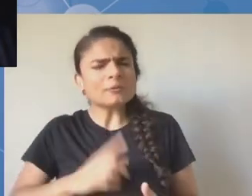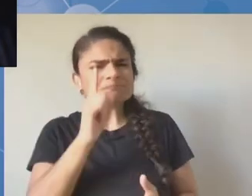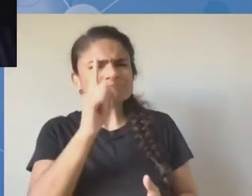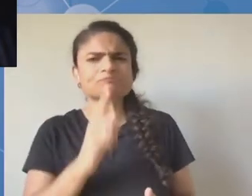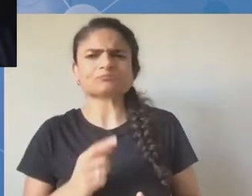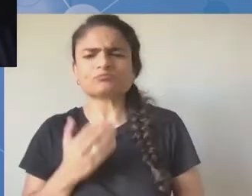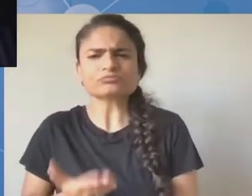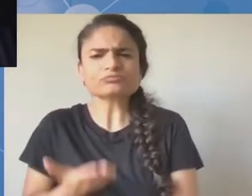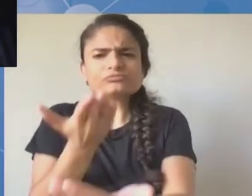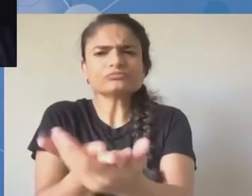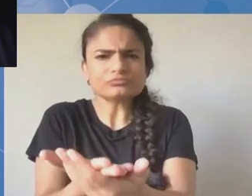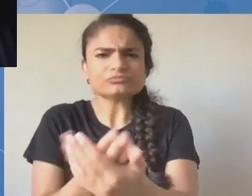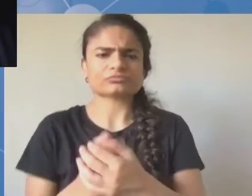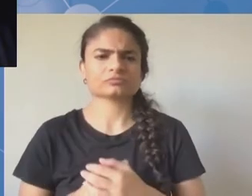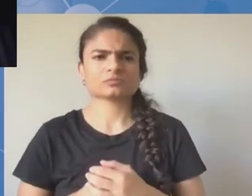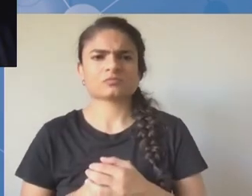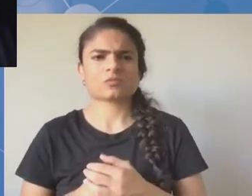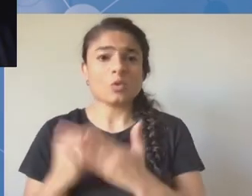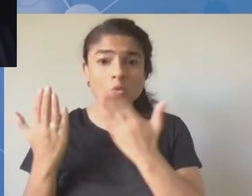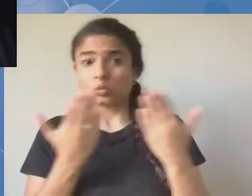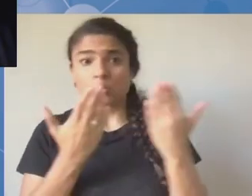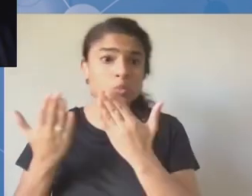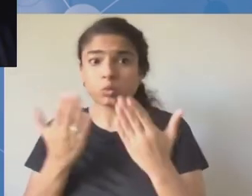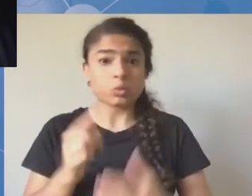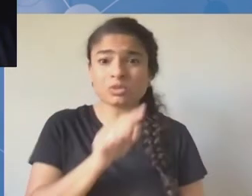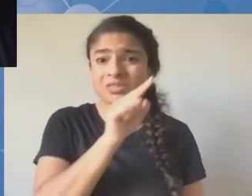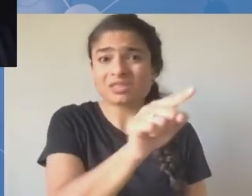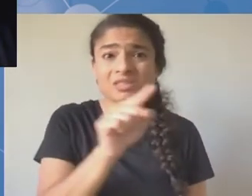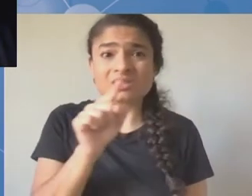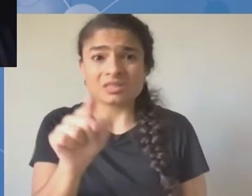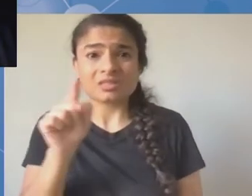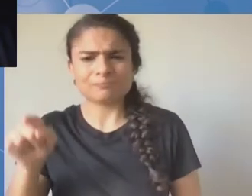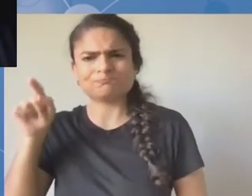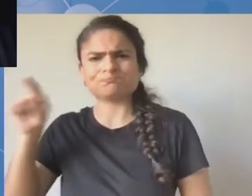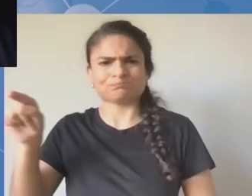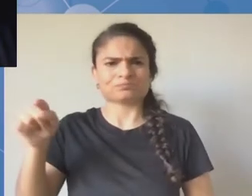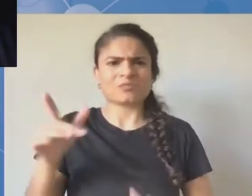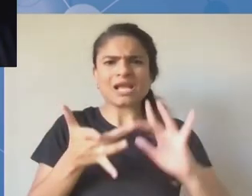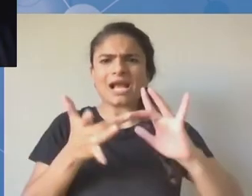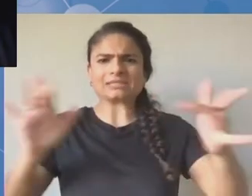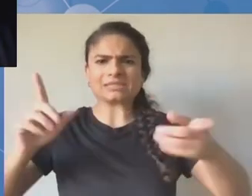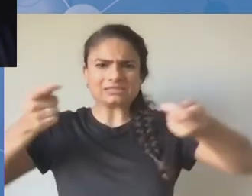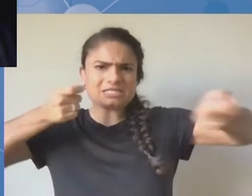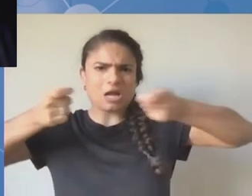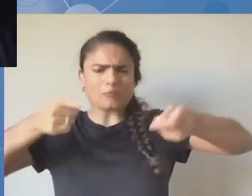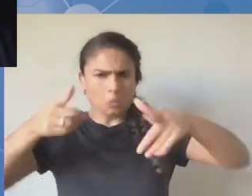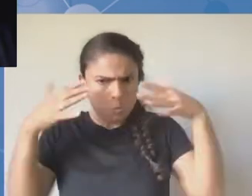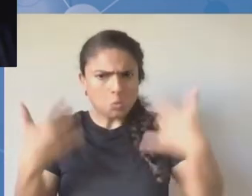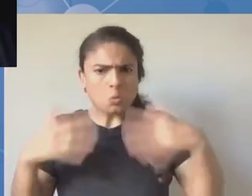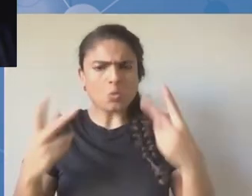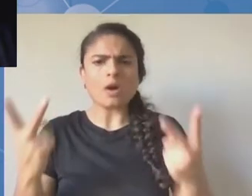Chciałbym podkreślić także kwestię szkół zarządzania internetem. To są takie